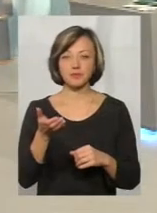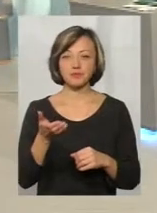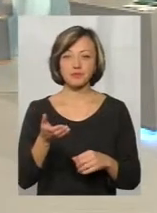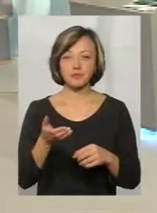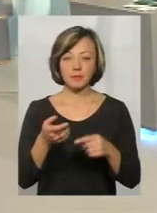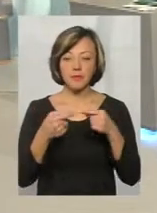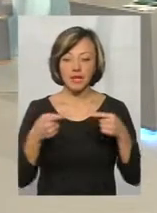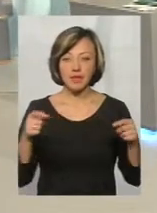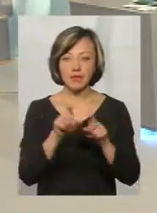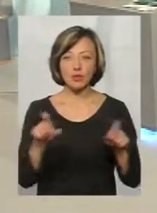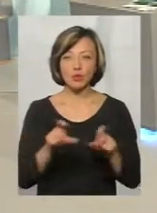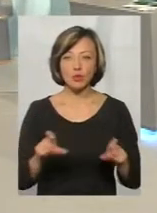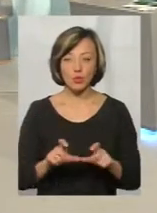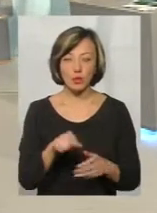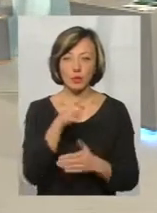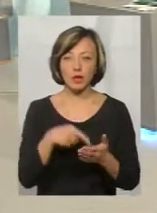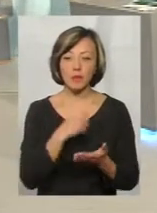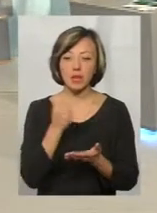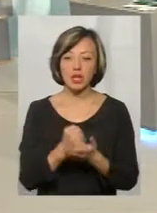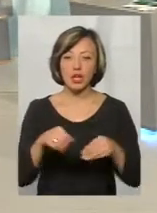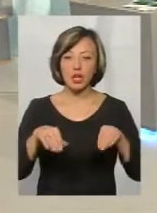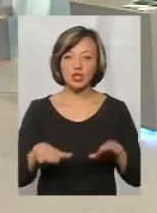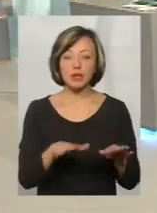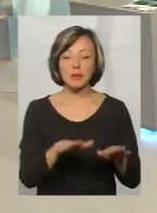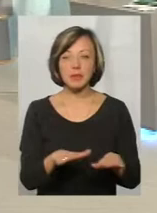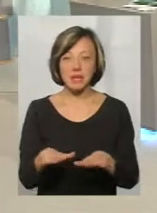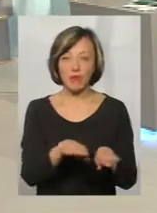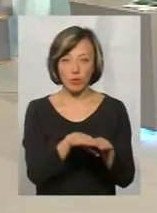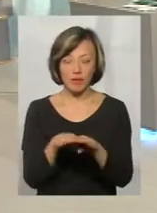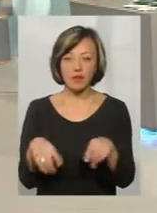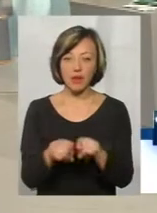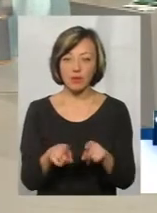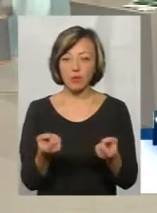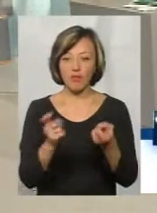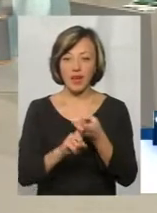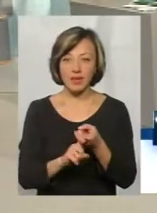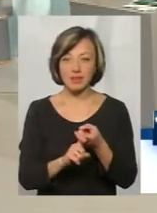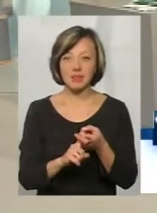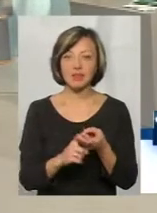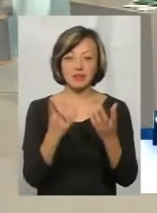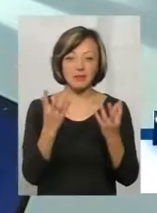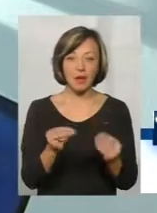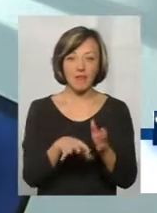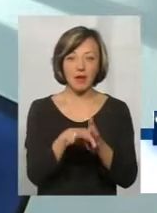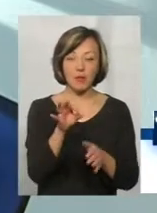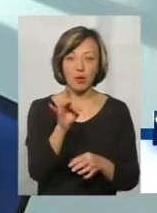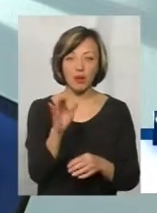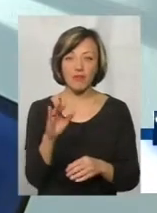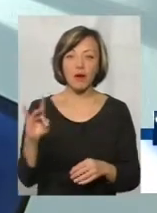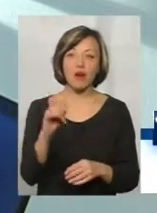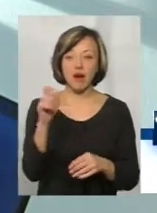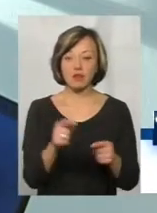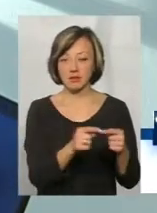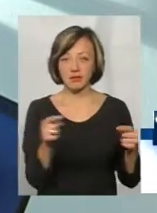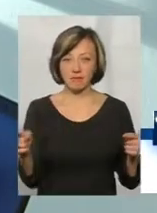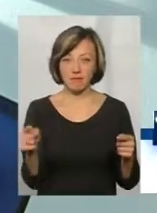інфраструктурних питаннях, в прийнятті рішень на місцевому рівні також, яким ось чином пов'язані з днем виборів, який там відбувається разу певну